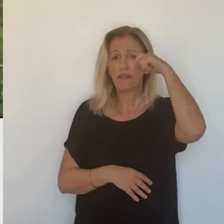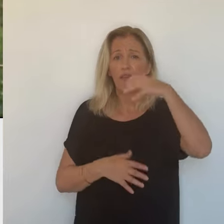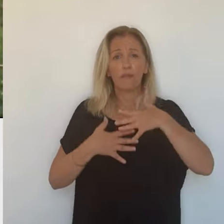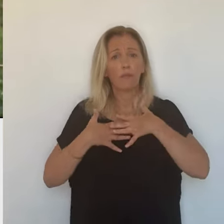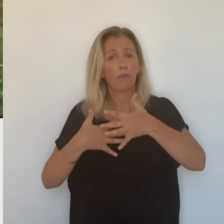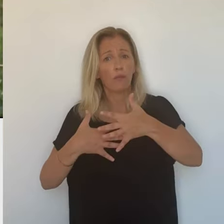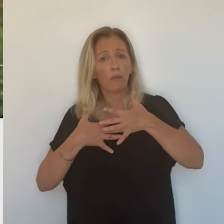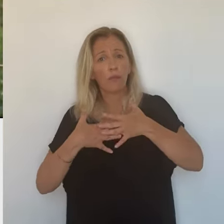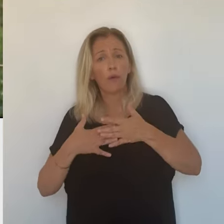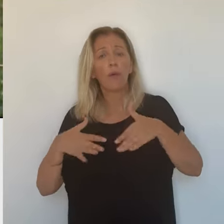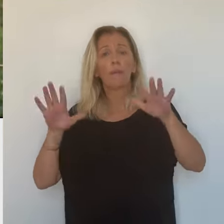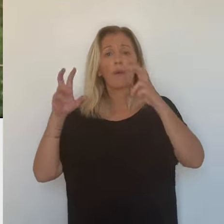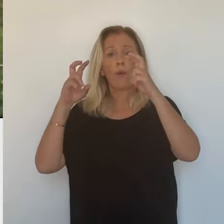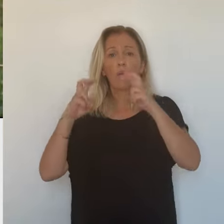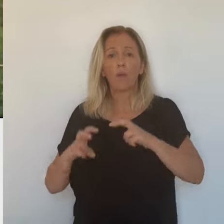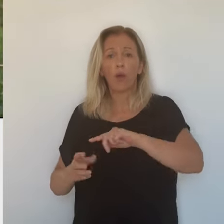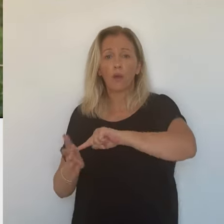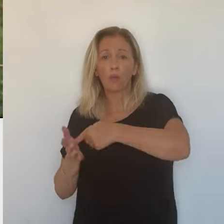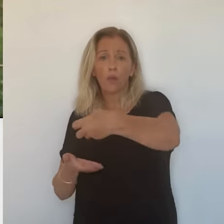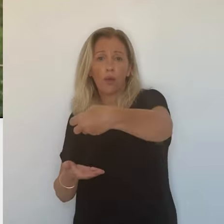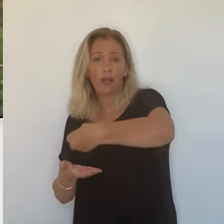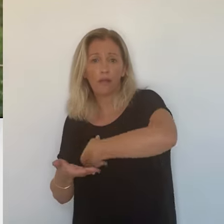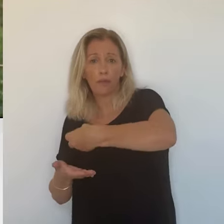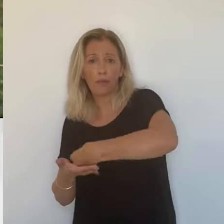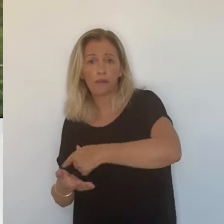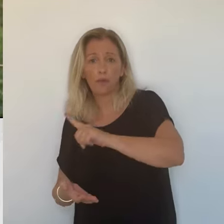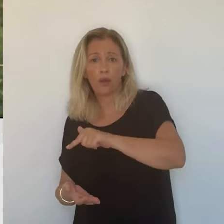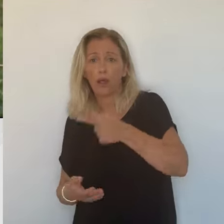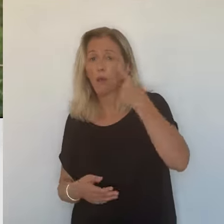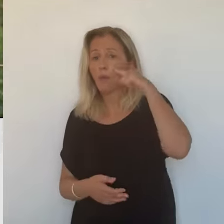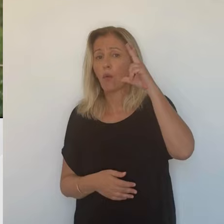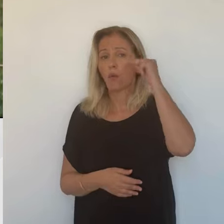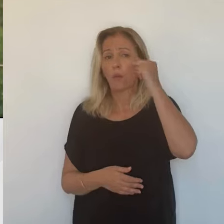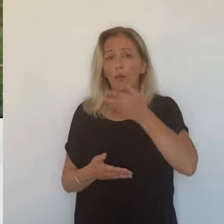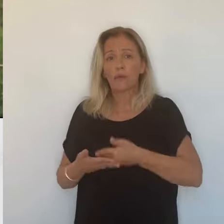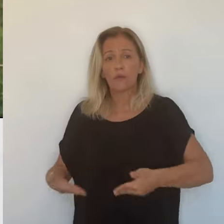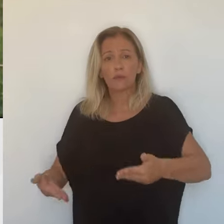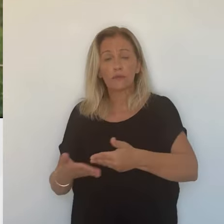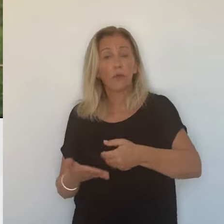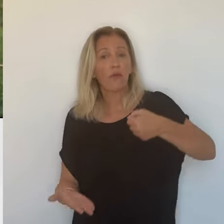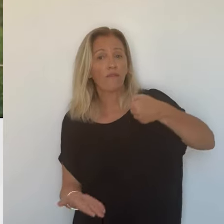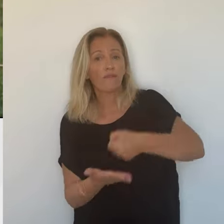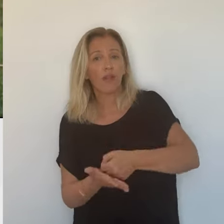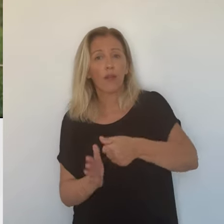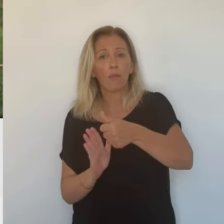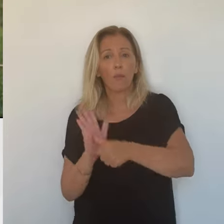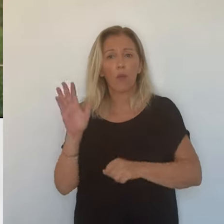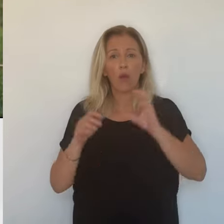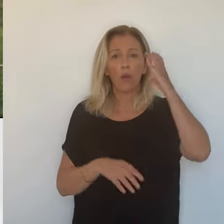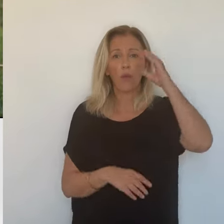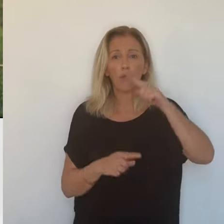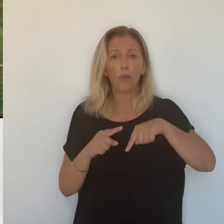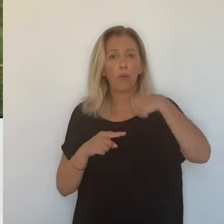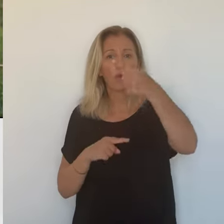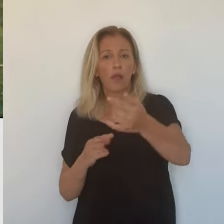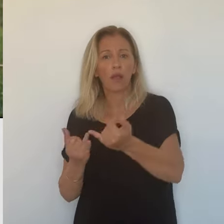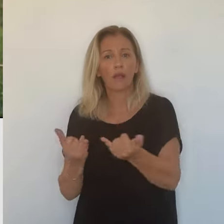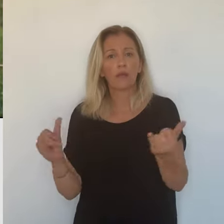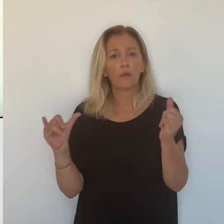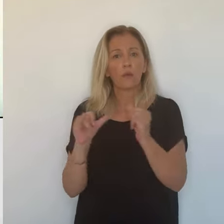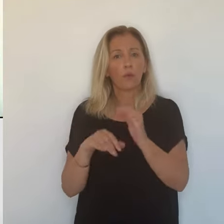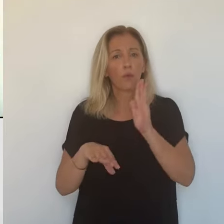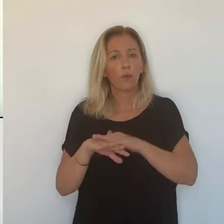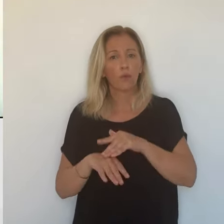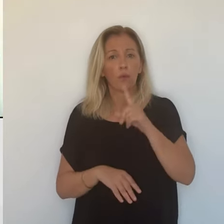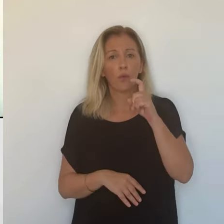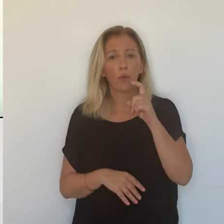'agrumiculture et les mises bas pour les filières d'élevage, notamment aux vignes qui sont impactées par ailleurs par la fièvre catarale. Mais on a ces informations